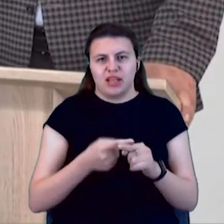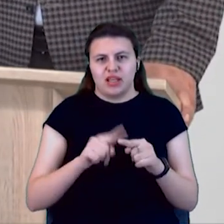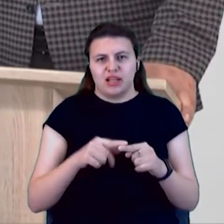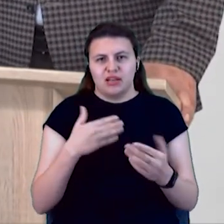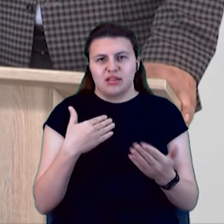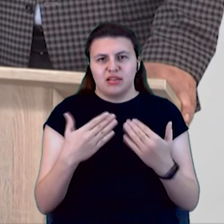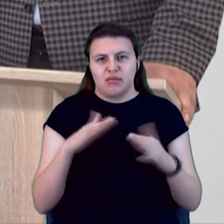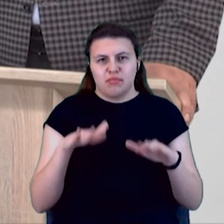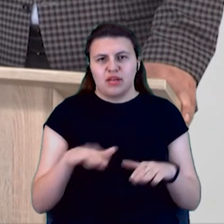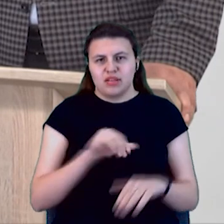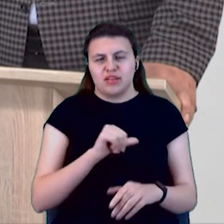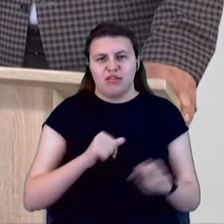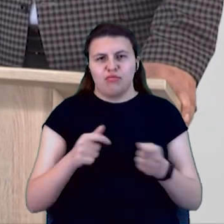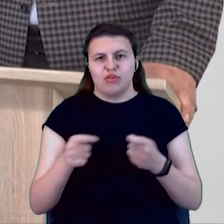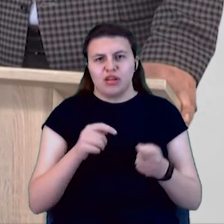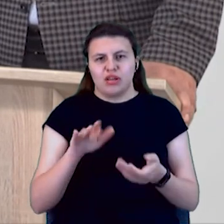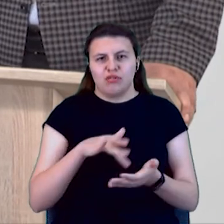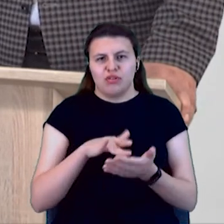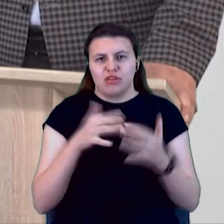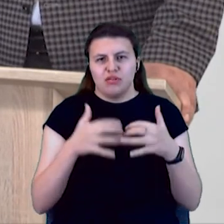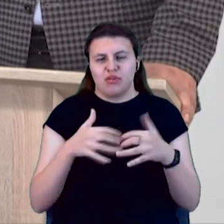містного самовуправлення і Краматорської громади.